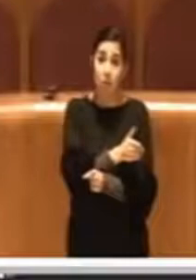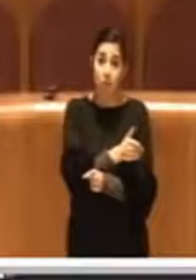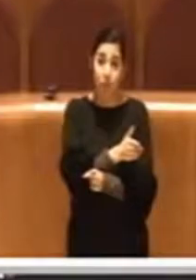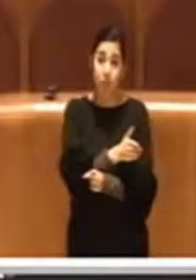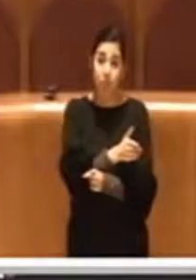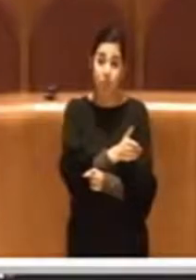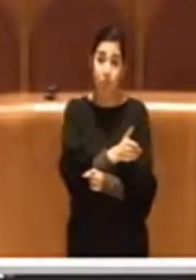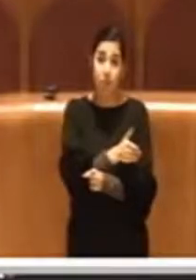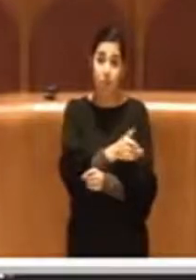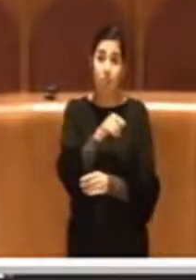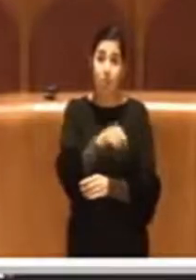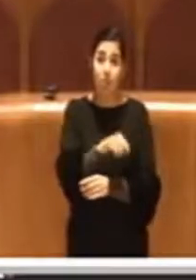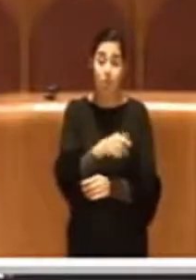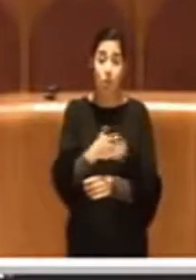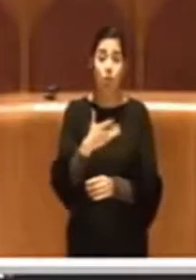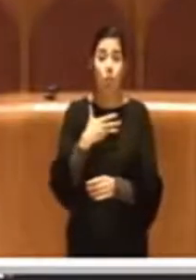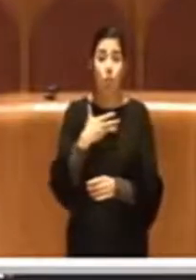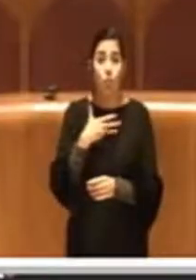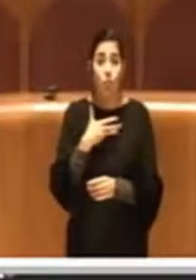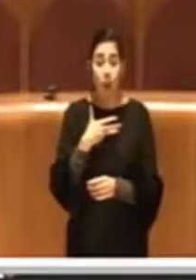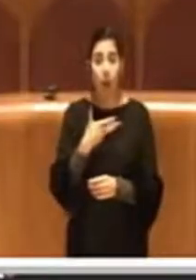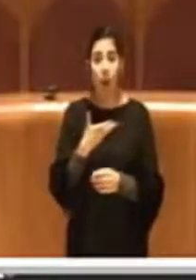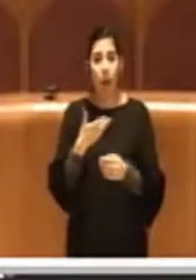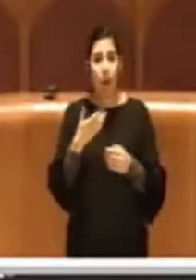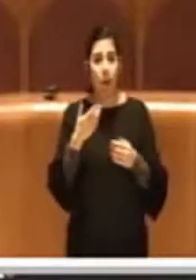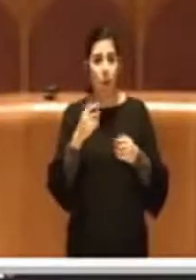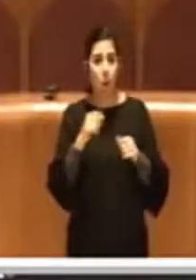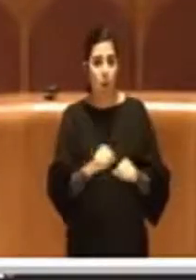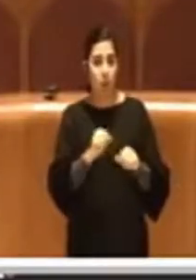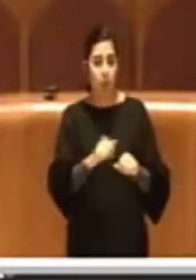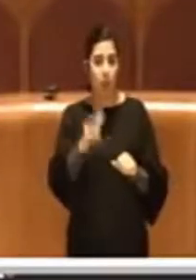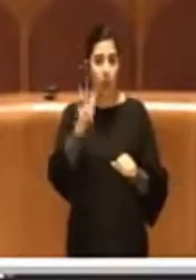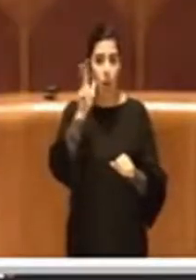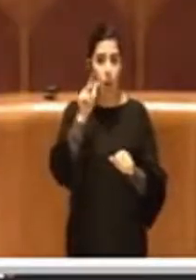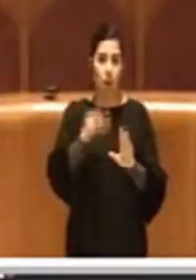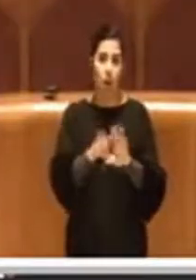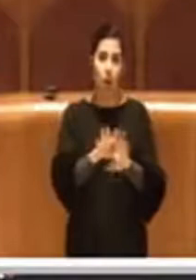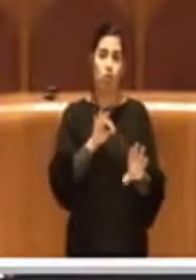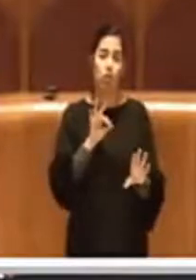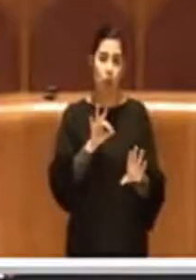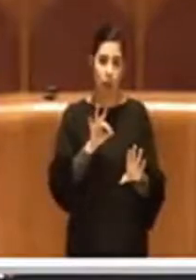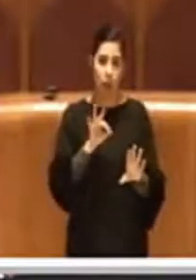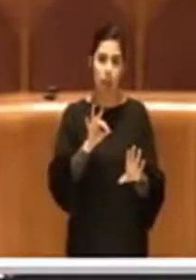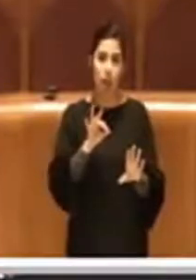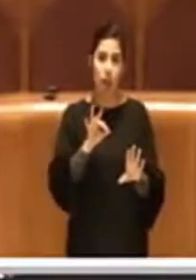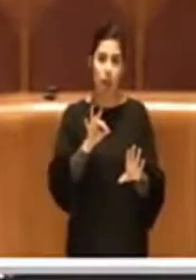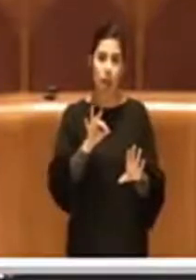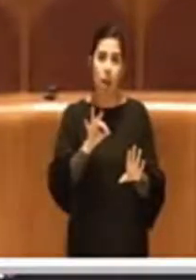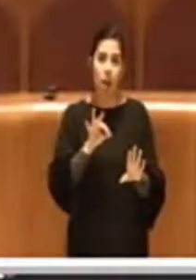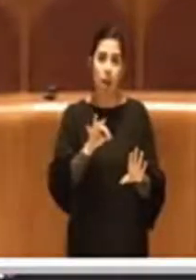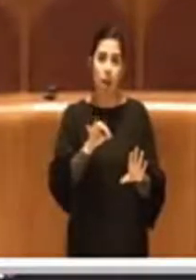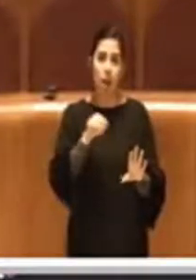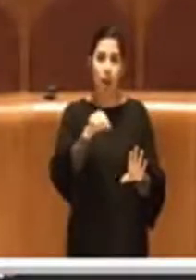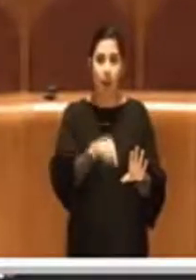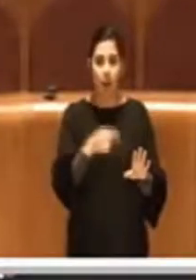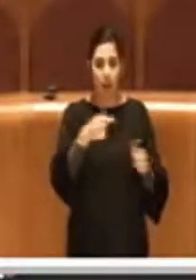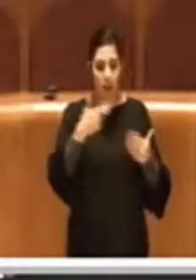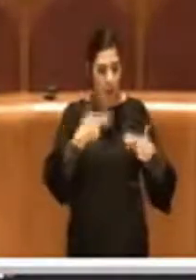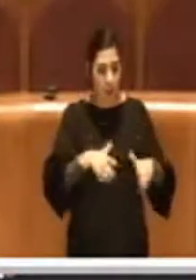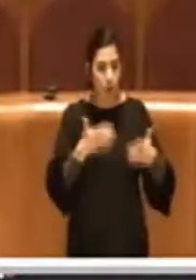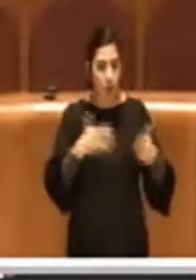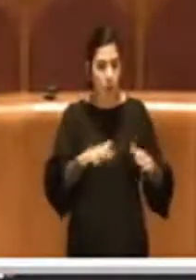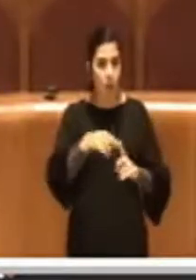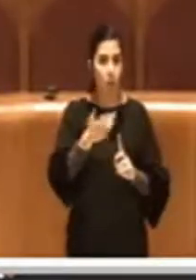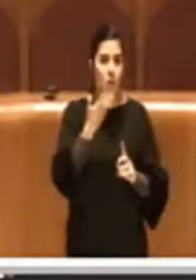si ha la facoltà da parte della donna di decidere cosa fare del prodotto abortivo,